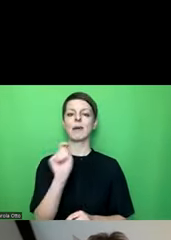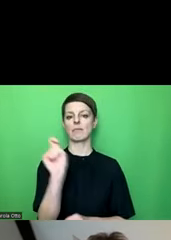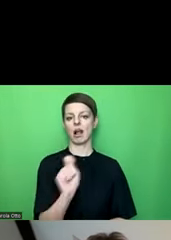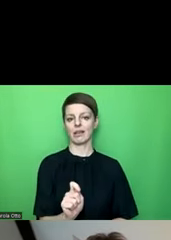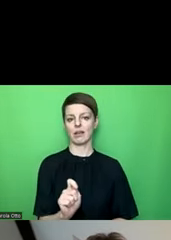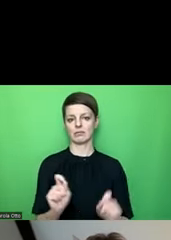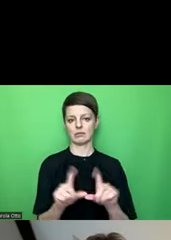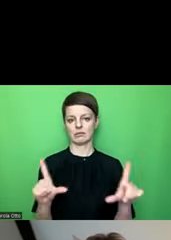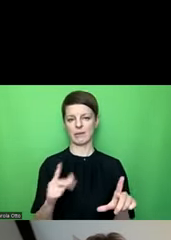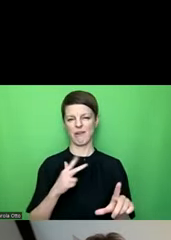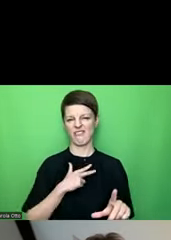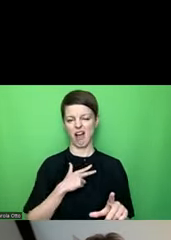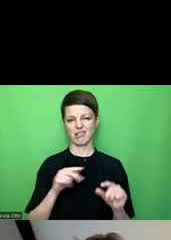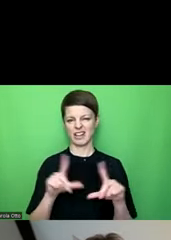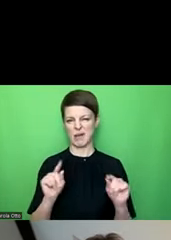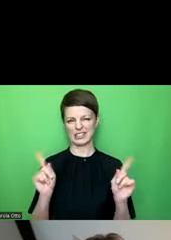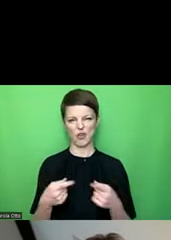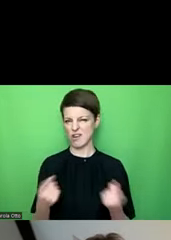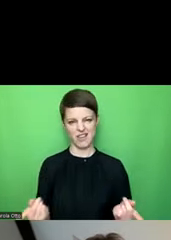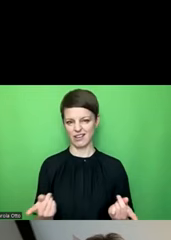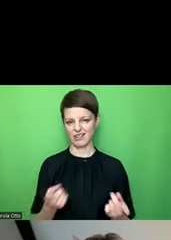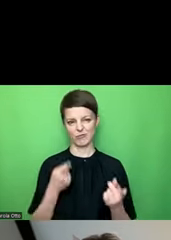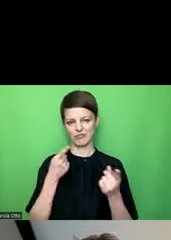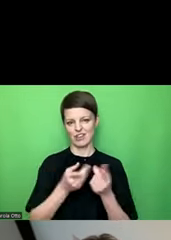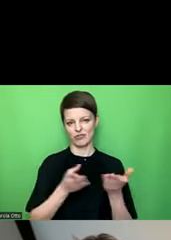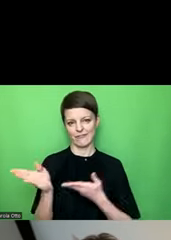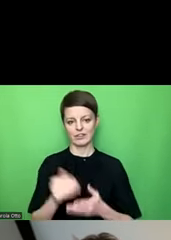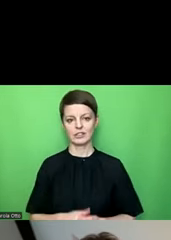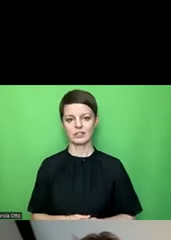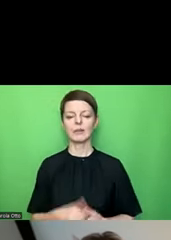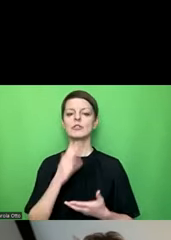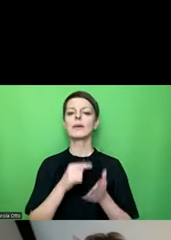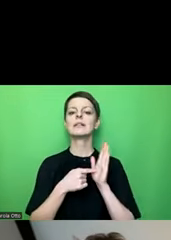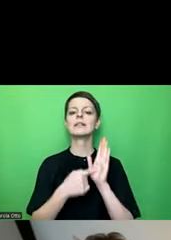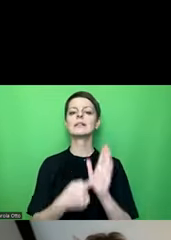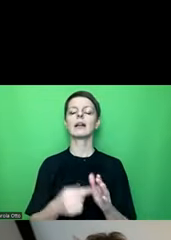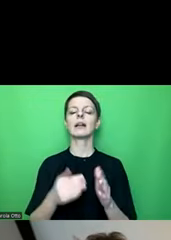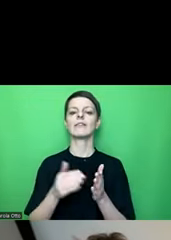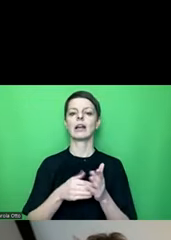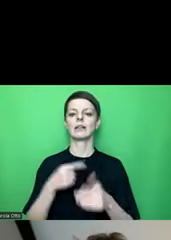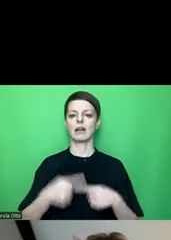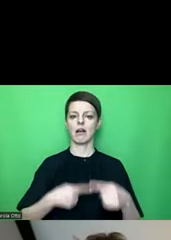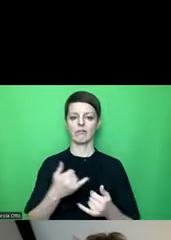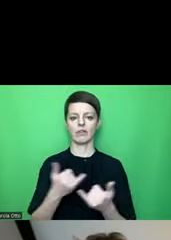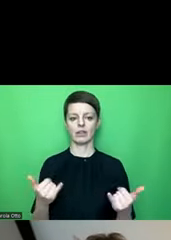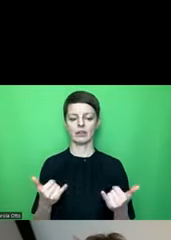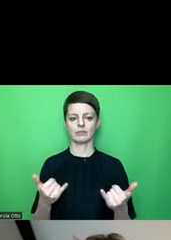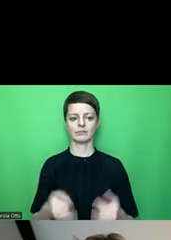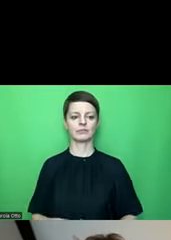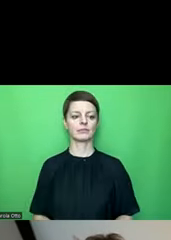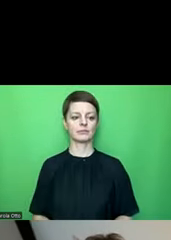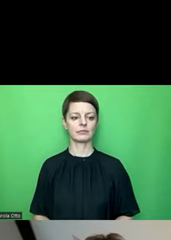eigentlich keine Tabelle sein sollte, aber ich zeige das jetzt noch, wie man jetzt weitergehen würde, inhand der nächsten Tabelle.